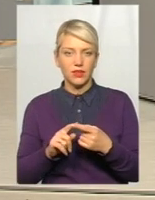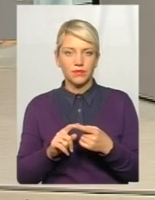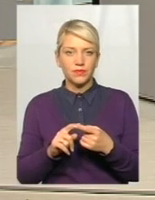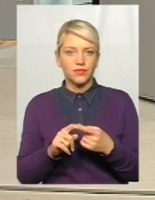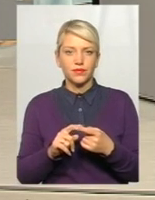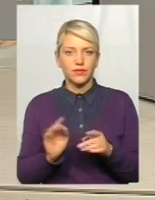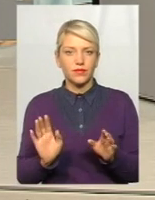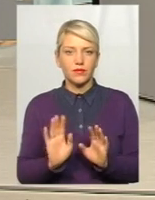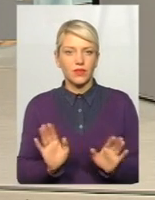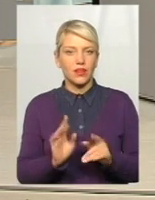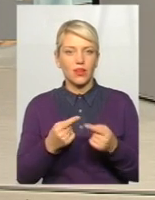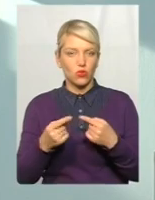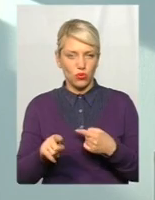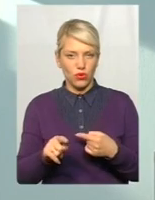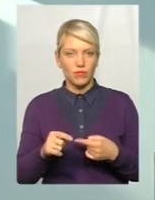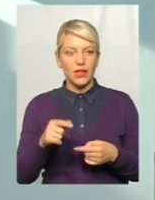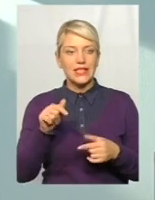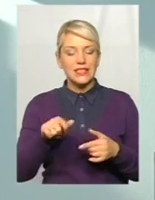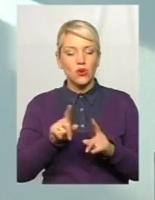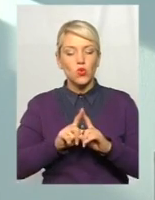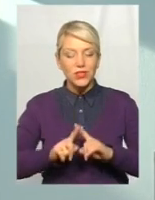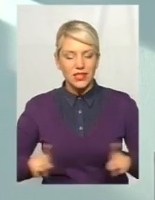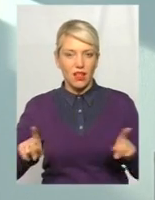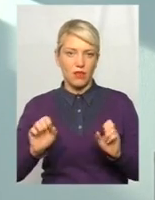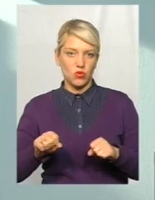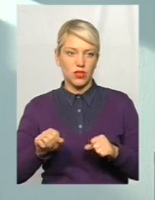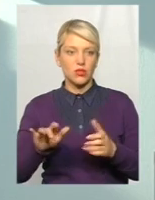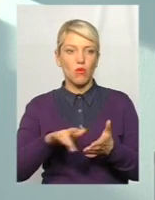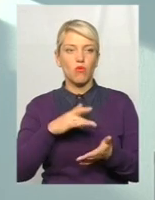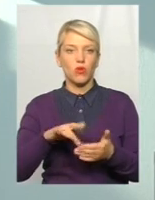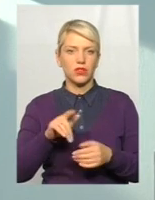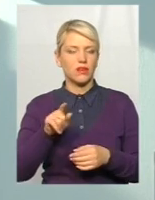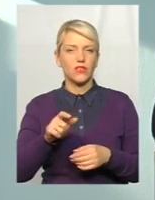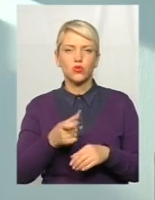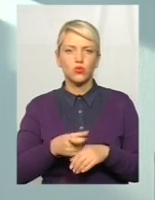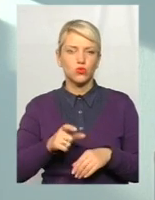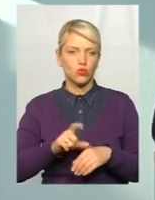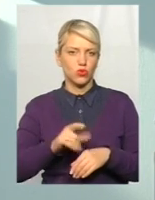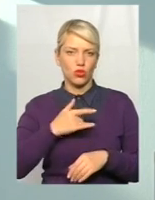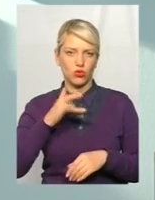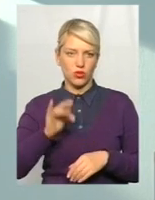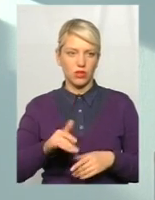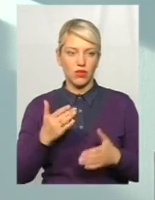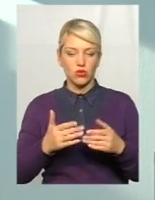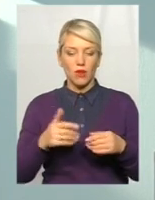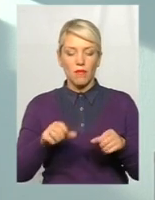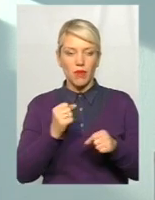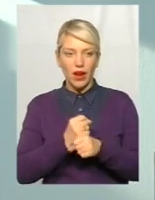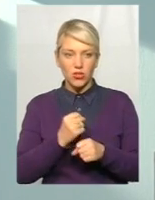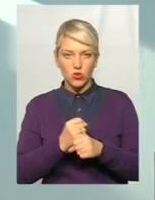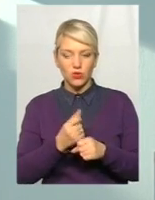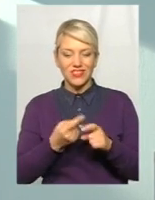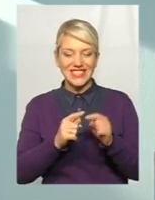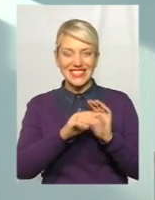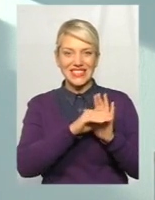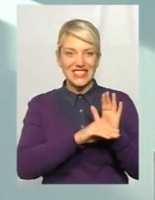можливість. Ну, бухгалтерати, дуже спецвічні люди, вони дуже консервативні. Якщо вони працюють в якій системі, заставити їх перейти в інші